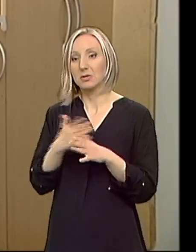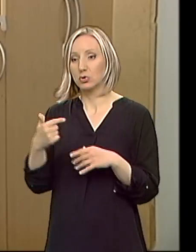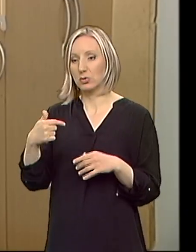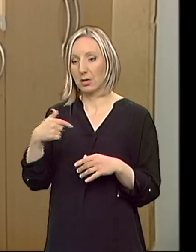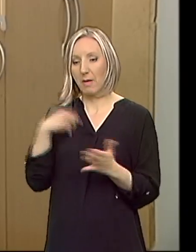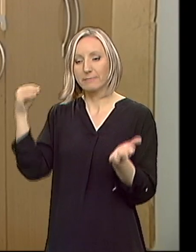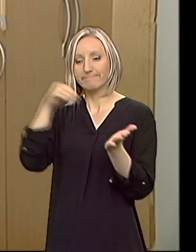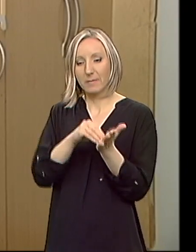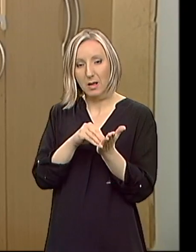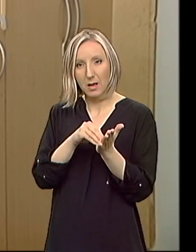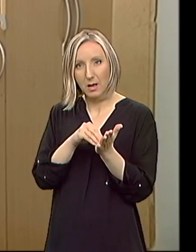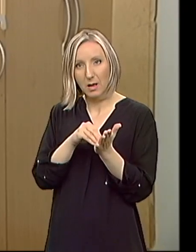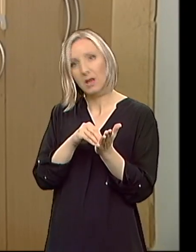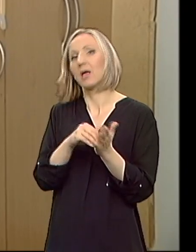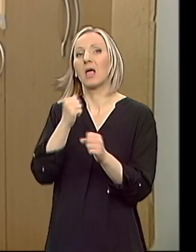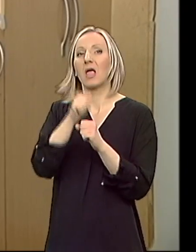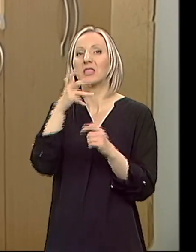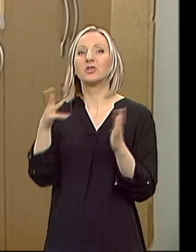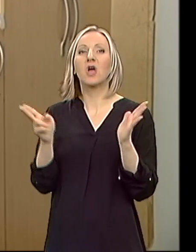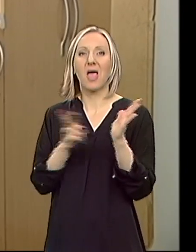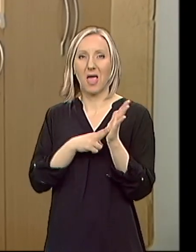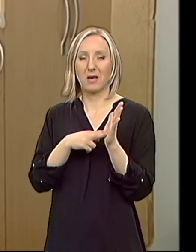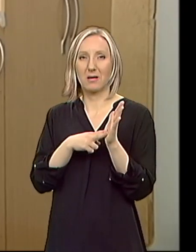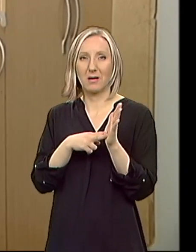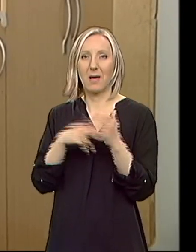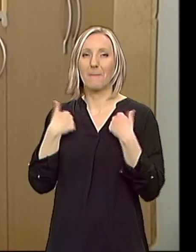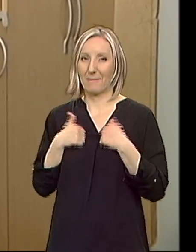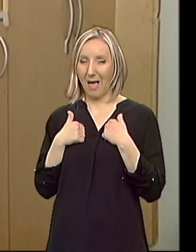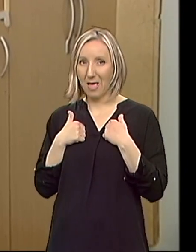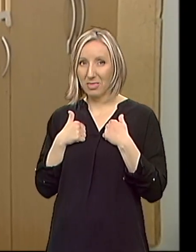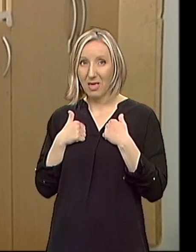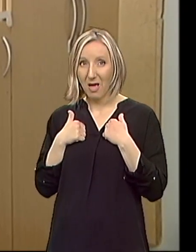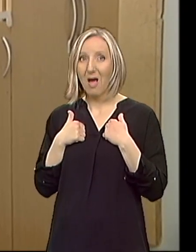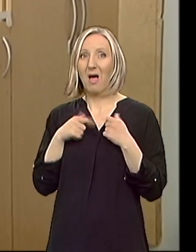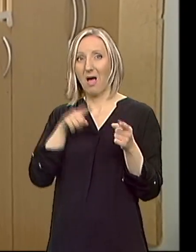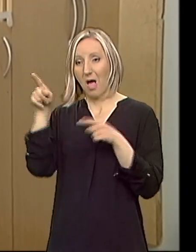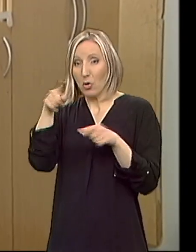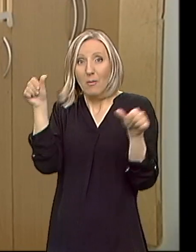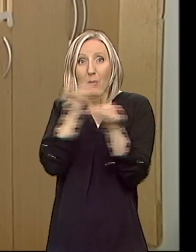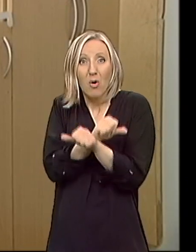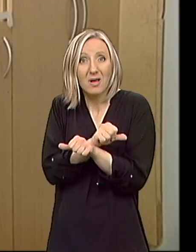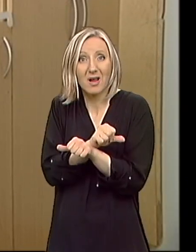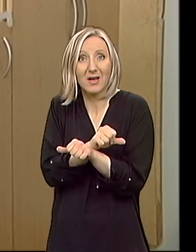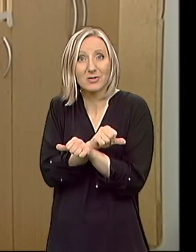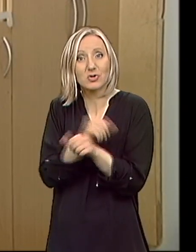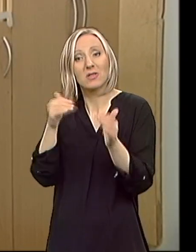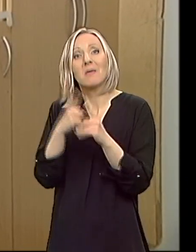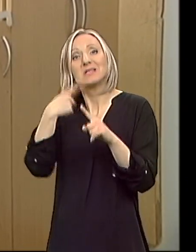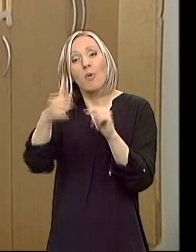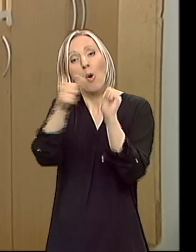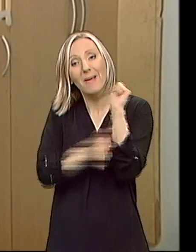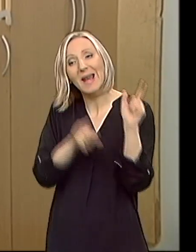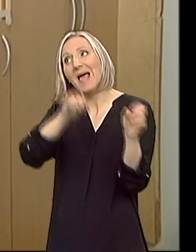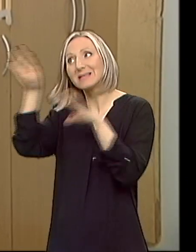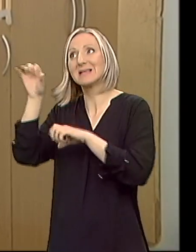poslali na izbornu dijagnozu dišena, što je u ovoj situaciji pograšna dijagnoza. On ima dišena,